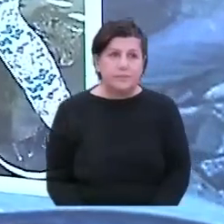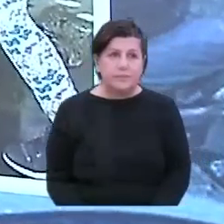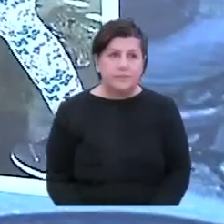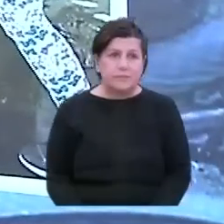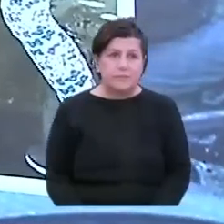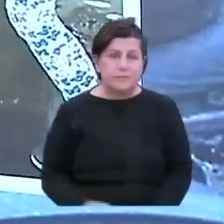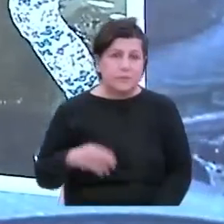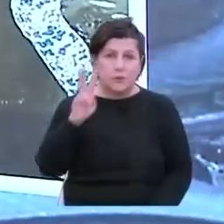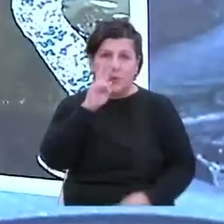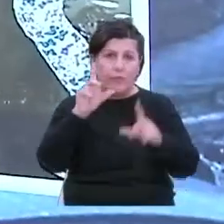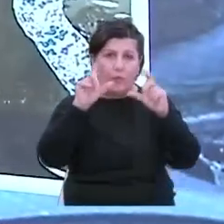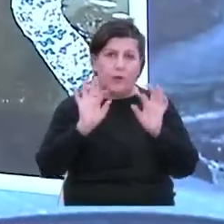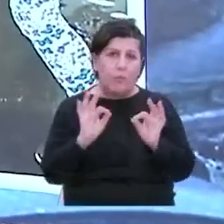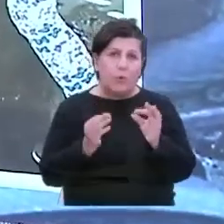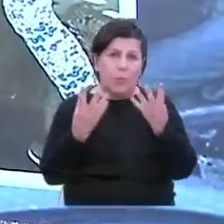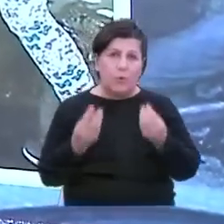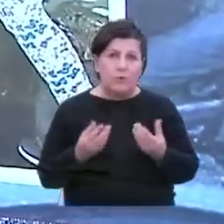Bu fotoğraf da bu fotoğraf.